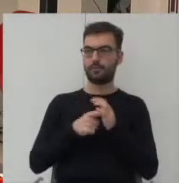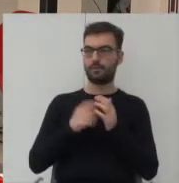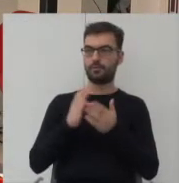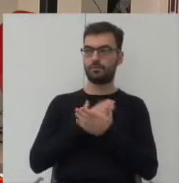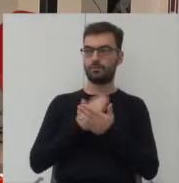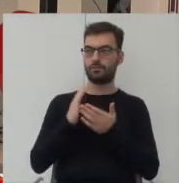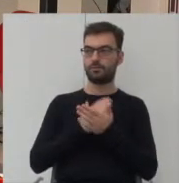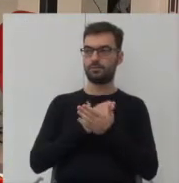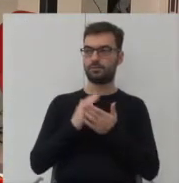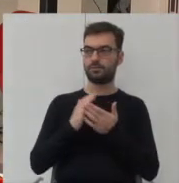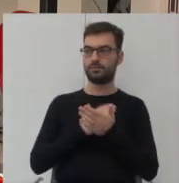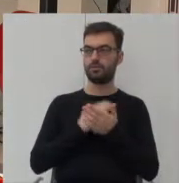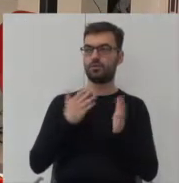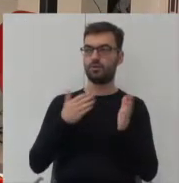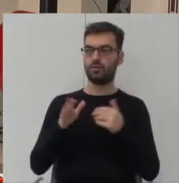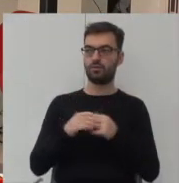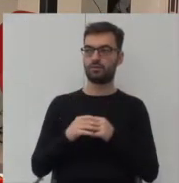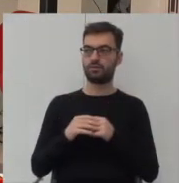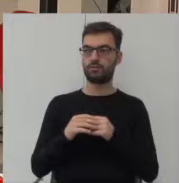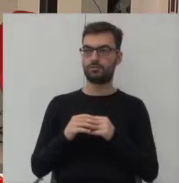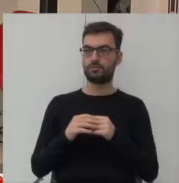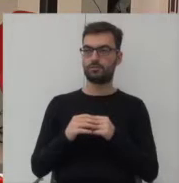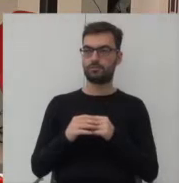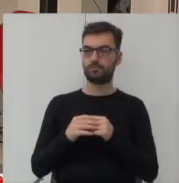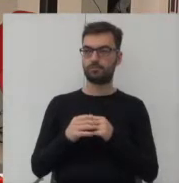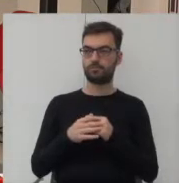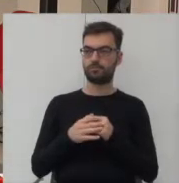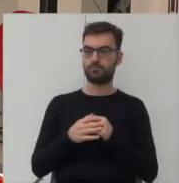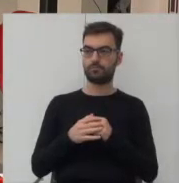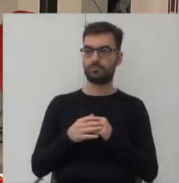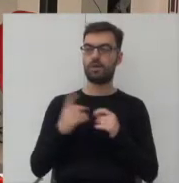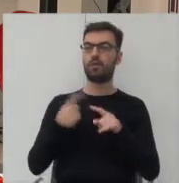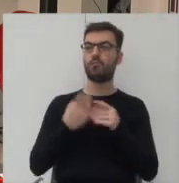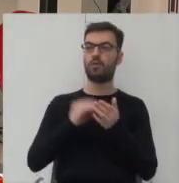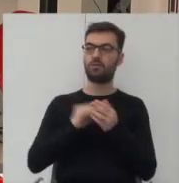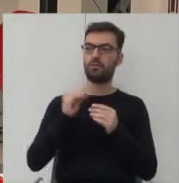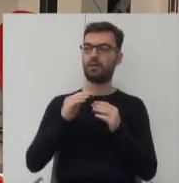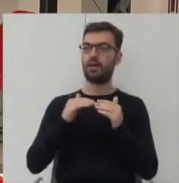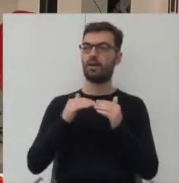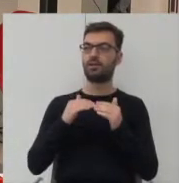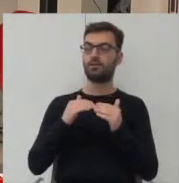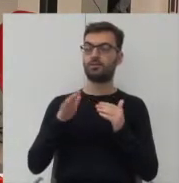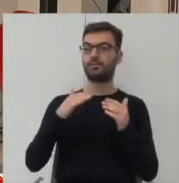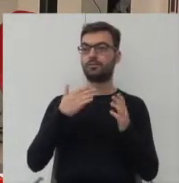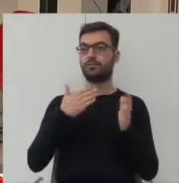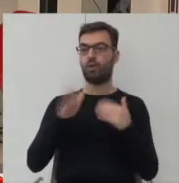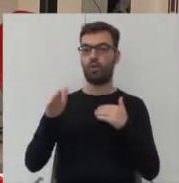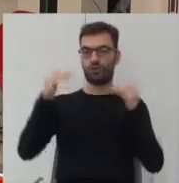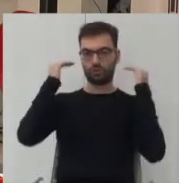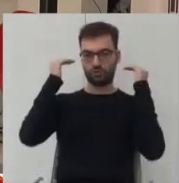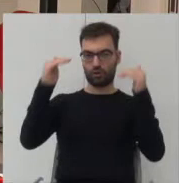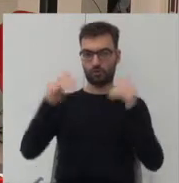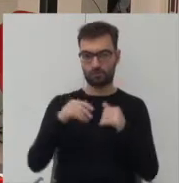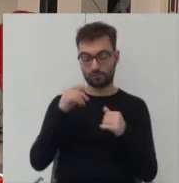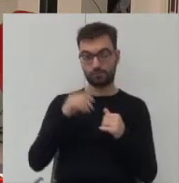halo i gotowy a do tego jest platforma która jest po prostu gotowym stropem który